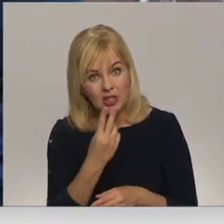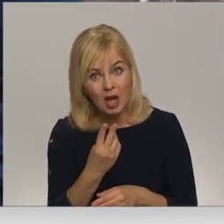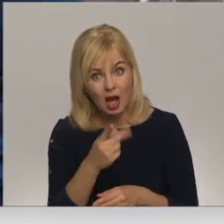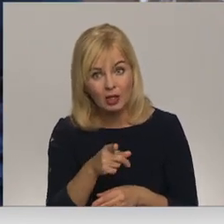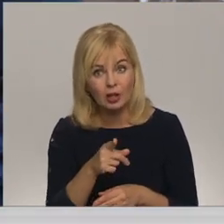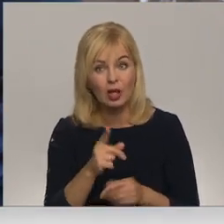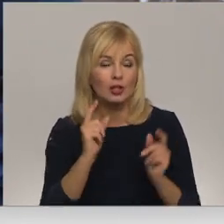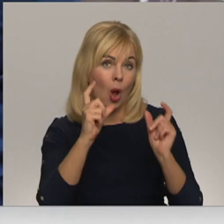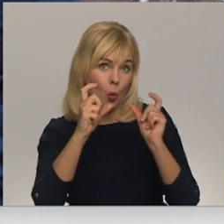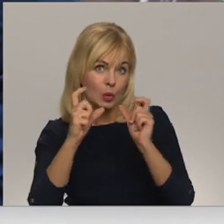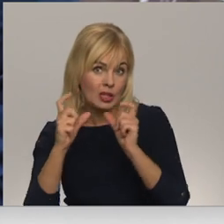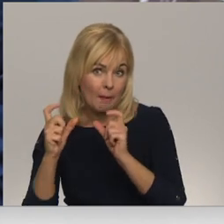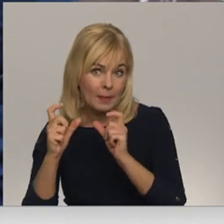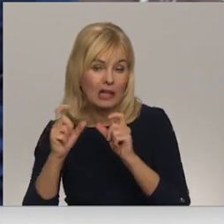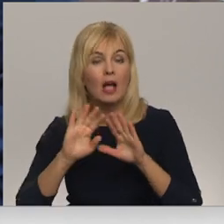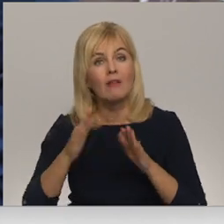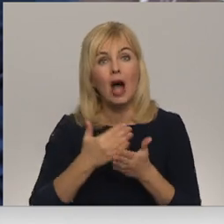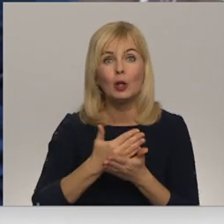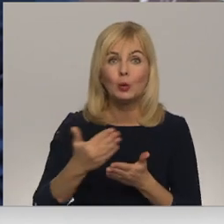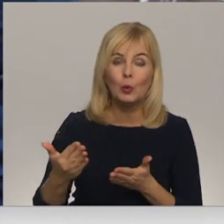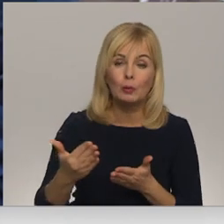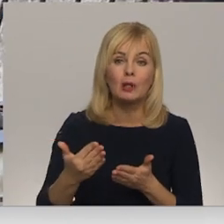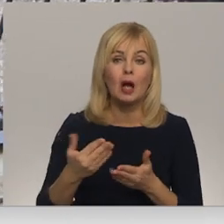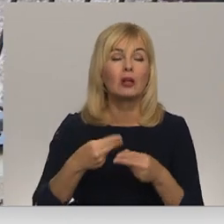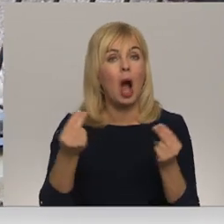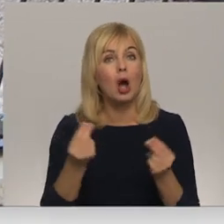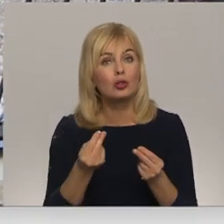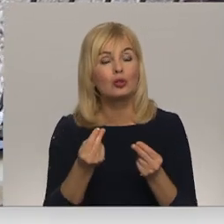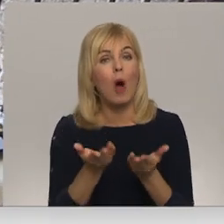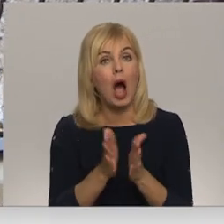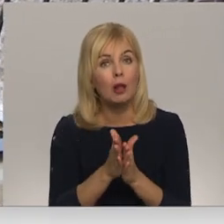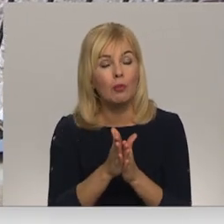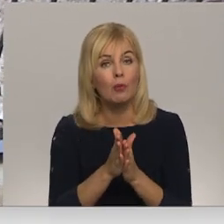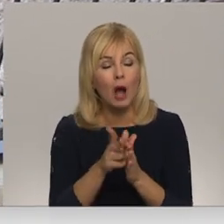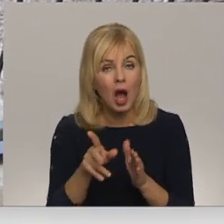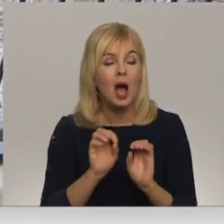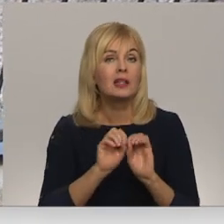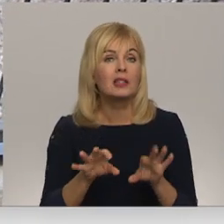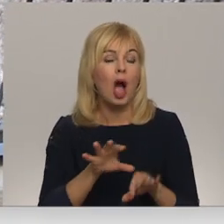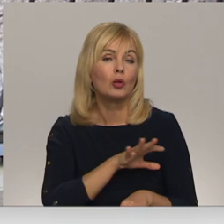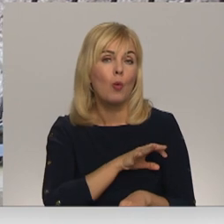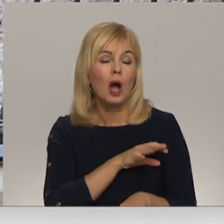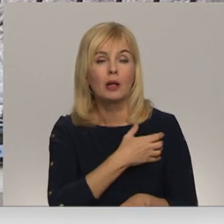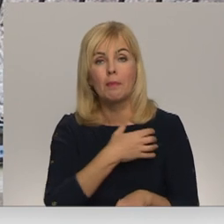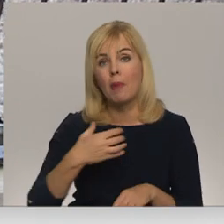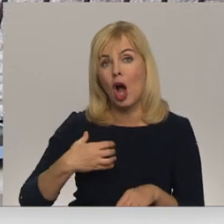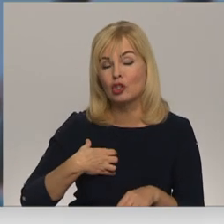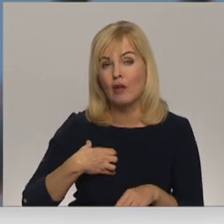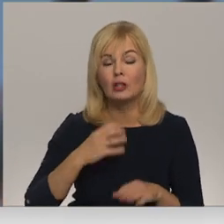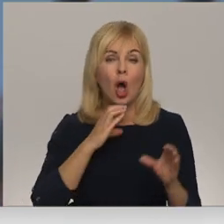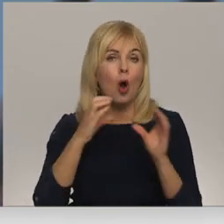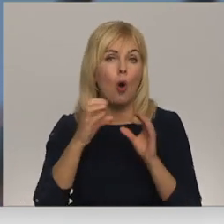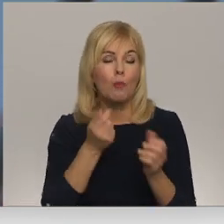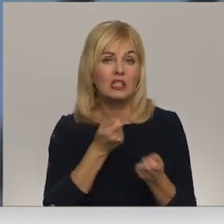kādu bildi, lai turpinātu kāds albumi. Kā RETV skaidro, Ogris noda pašaldības aģentūras Ogris komunikācijas